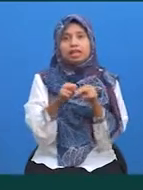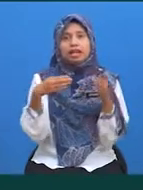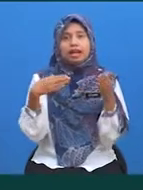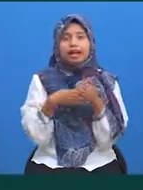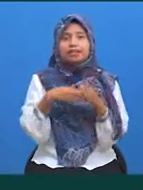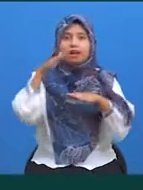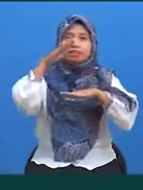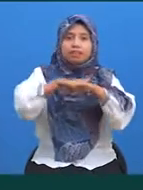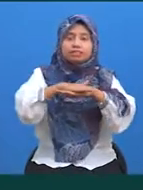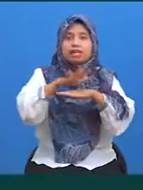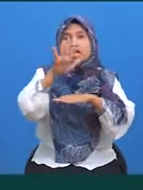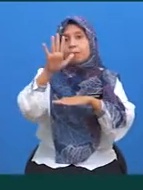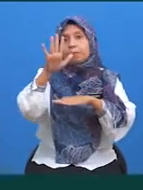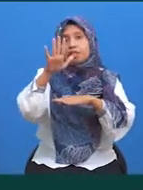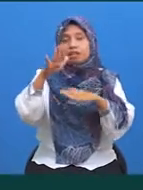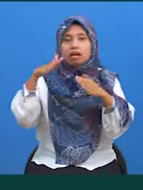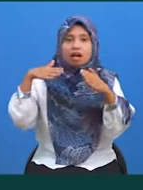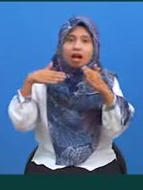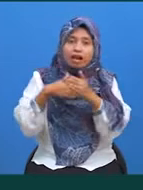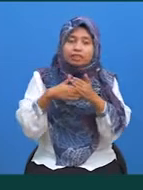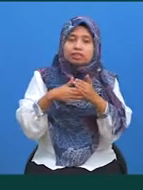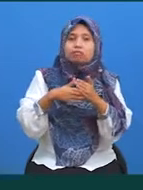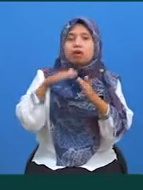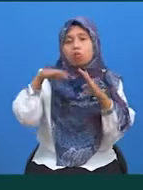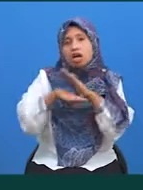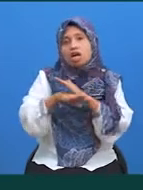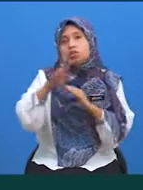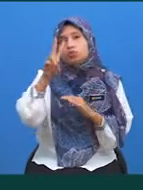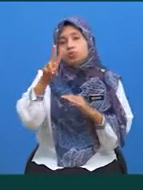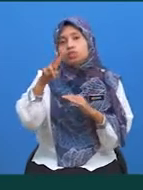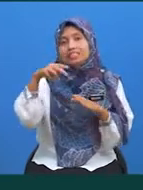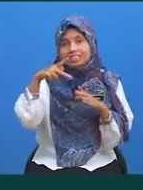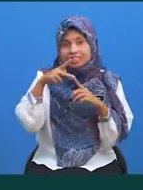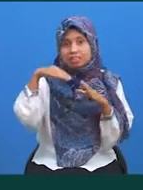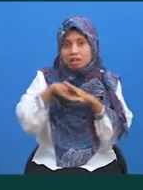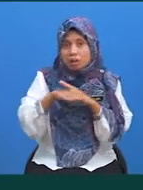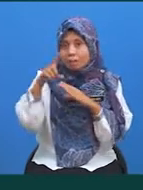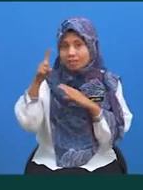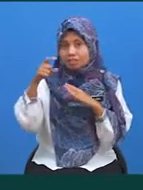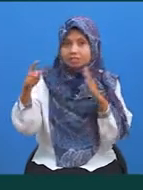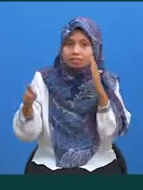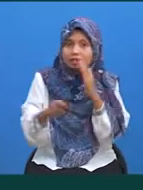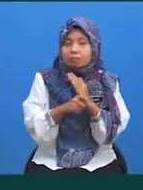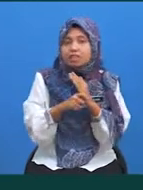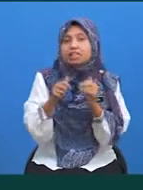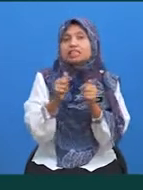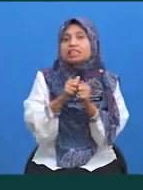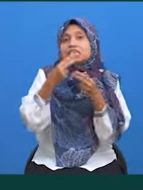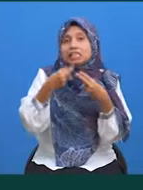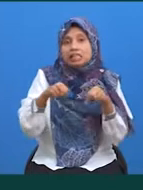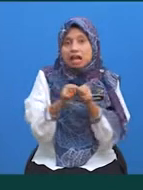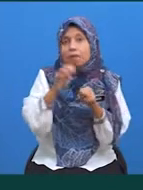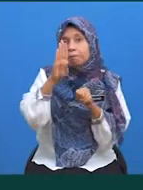iaitu 5 Dan hat bawah iaitu 2 ke dalam X Dan tambahkan dengan nilai